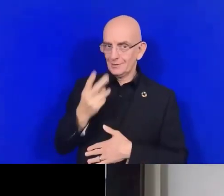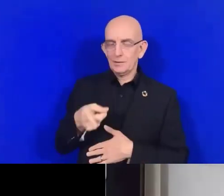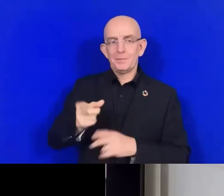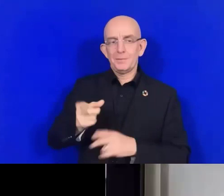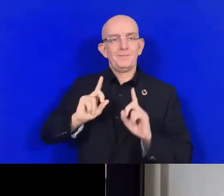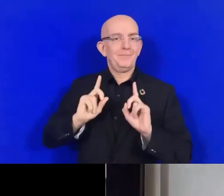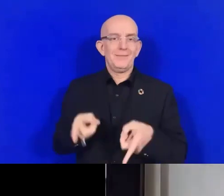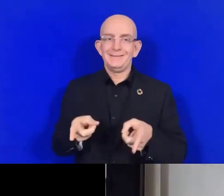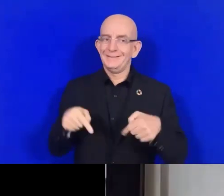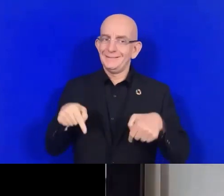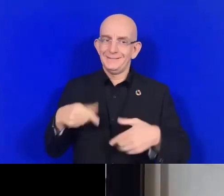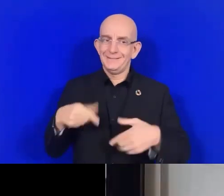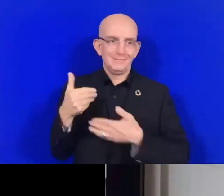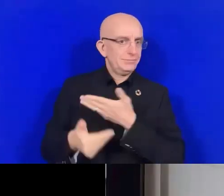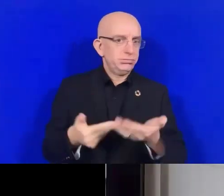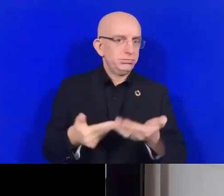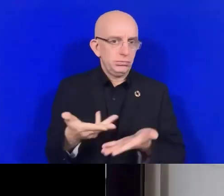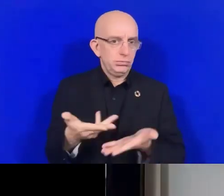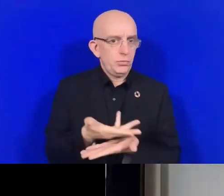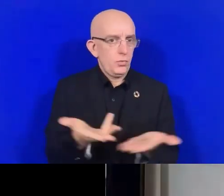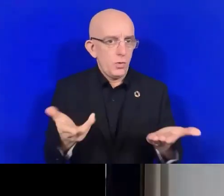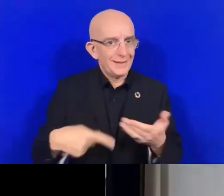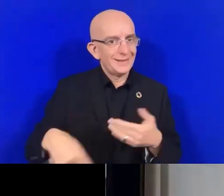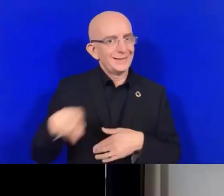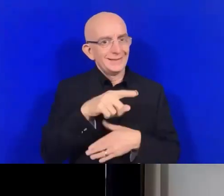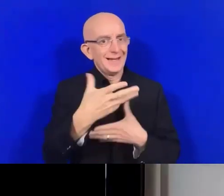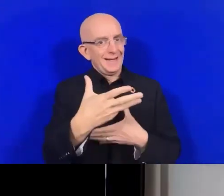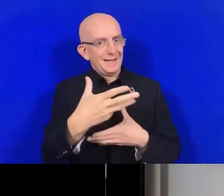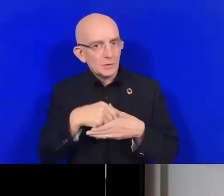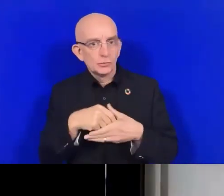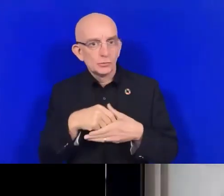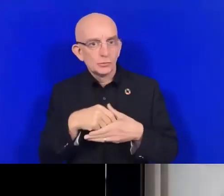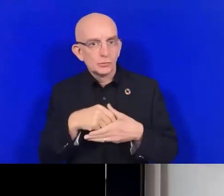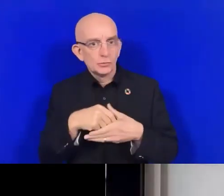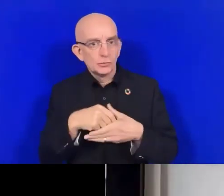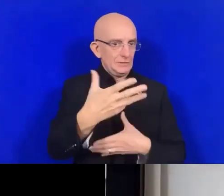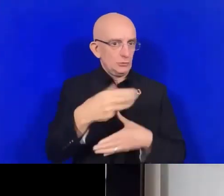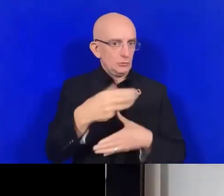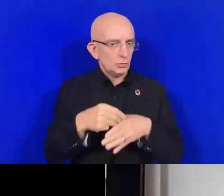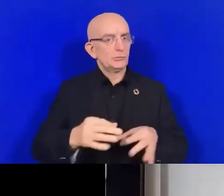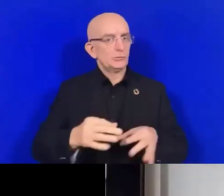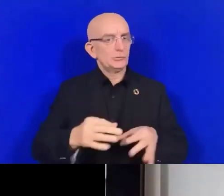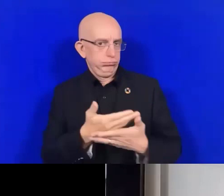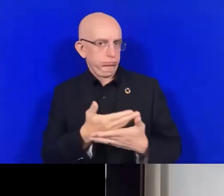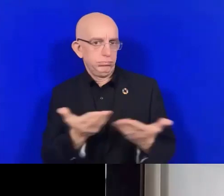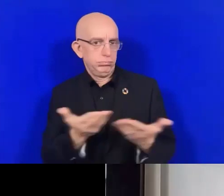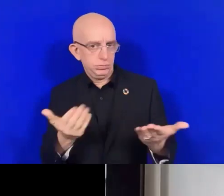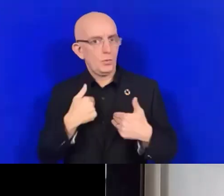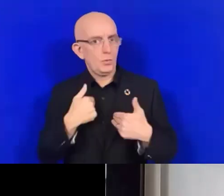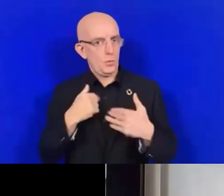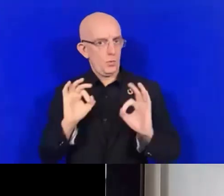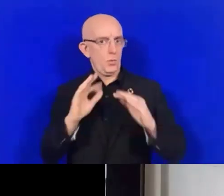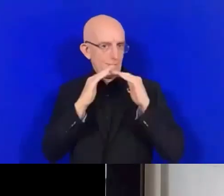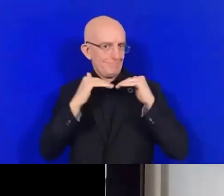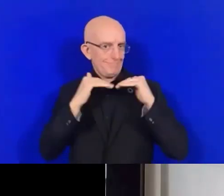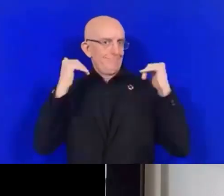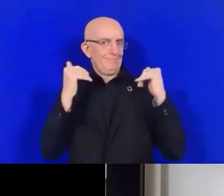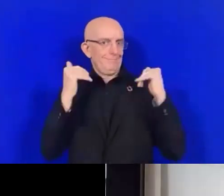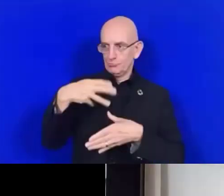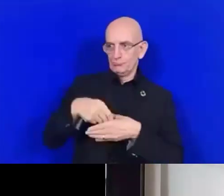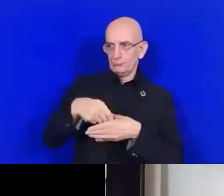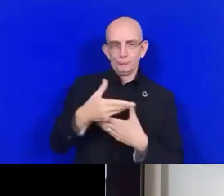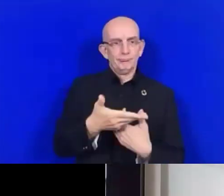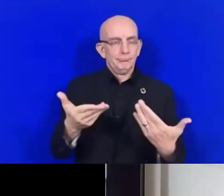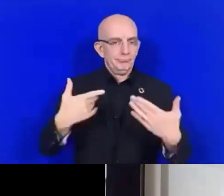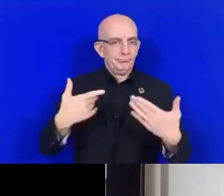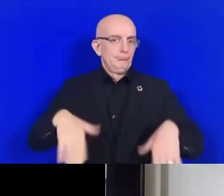catastrophe une réalité. Je suis donc très heureuse de faire partie de cette équipe et de faire